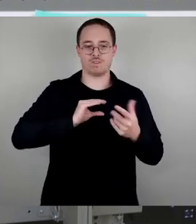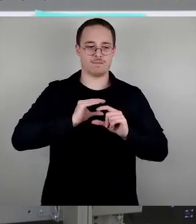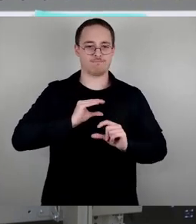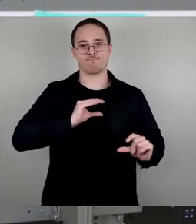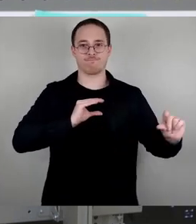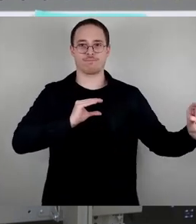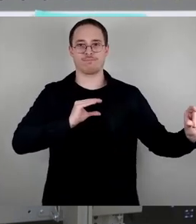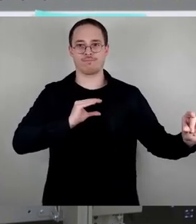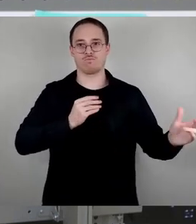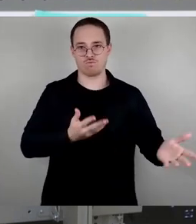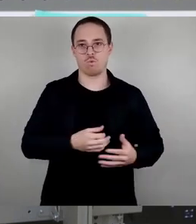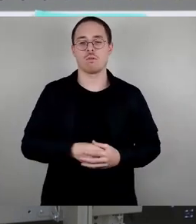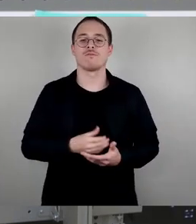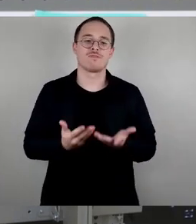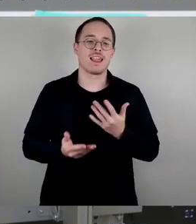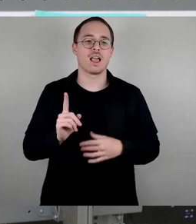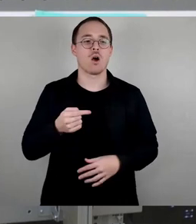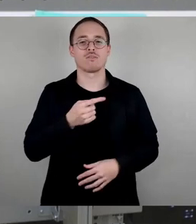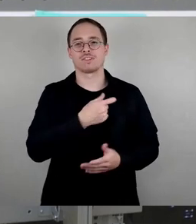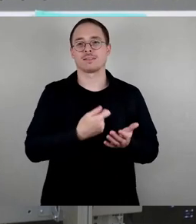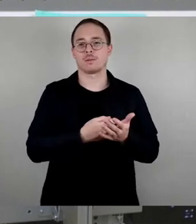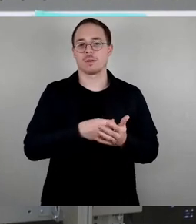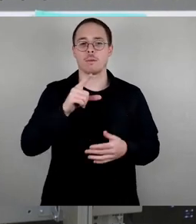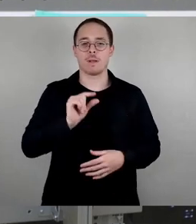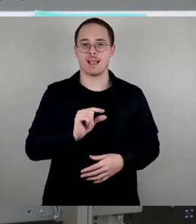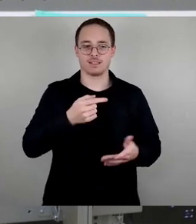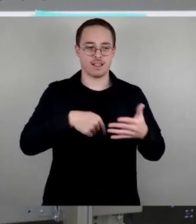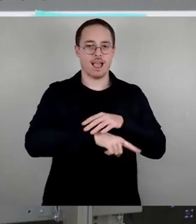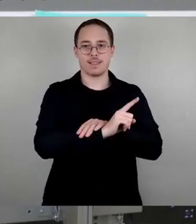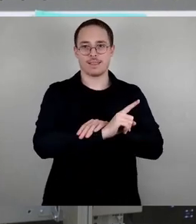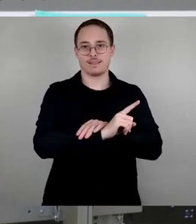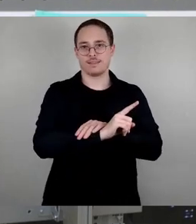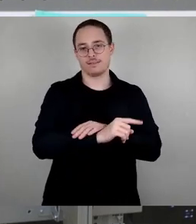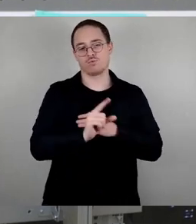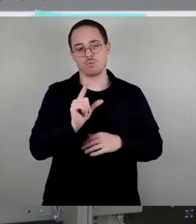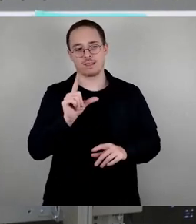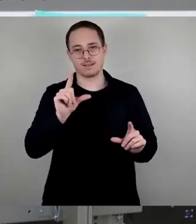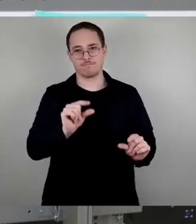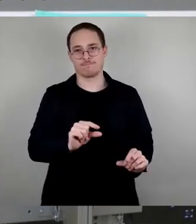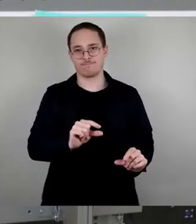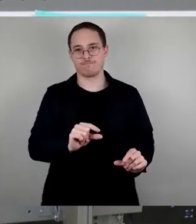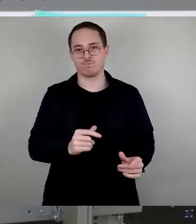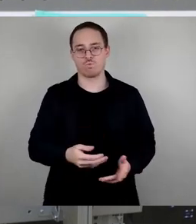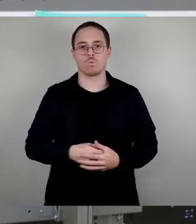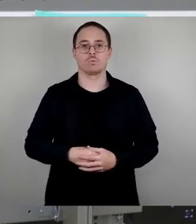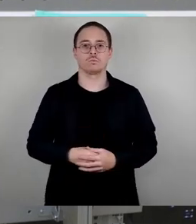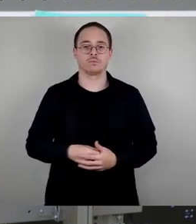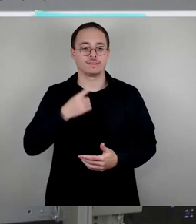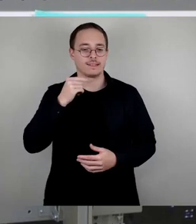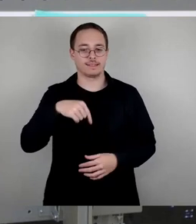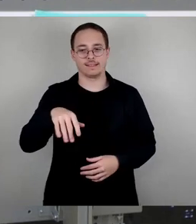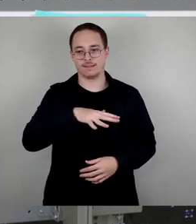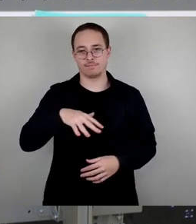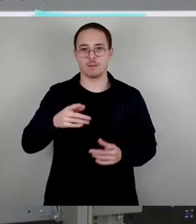eigentlich dann, sage ich mal, an der Stelle auch wirklich dann eher dann die Richtung, die wir hier brauchen und letzten Endes auch dann diesen Zustand und den